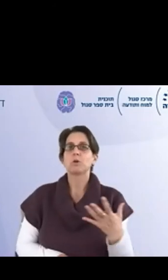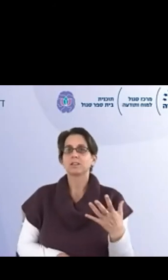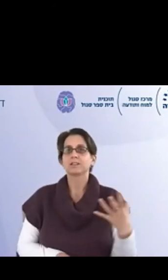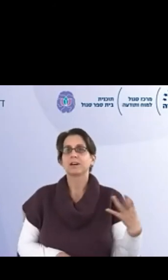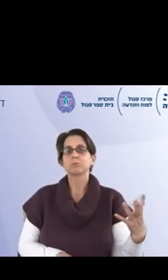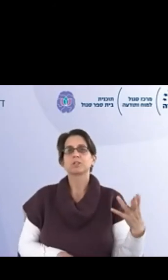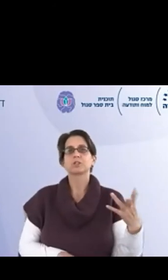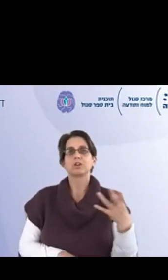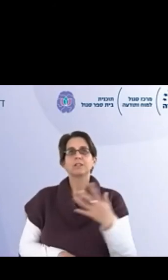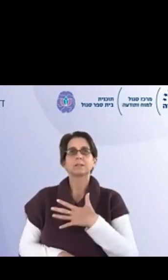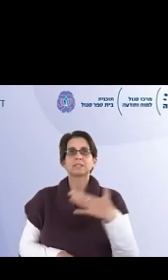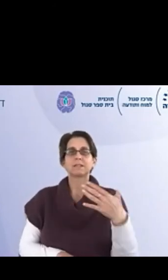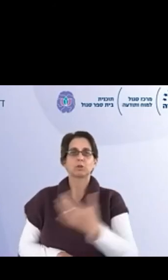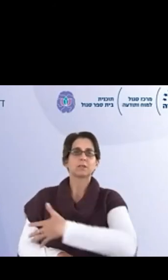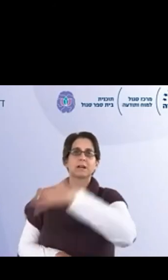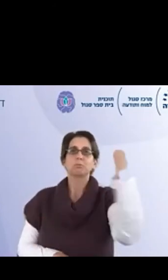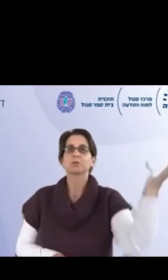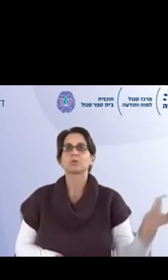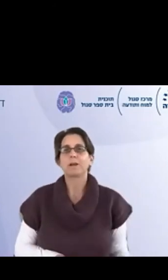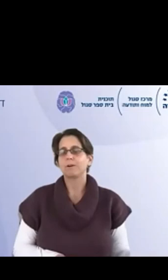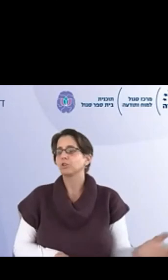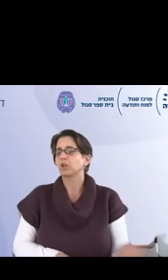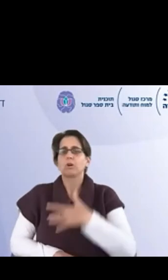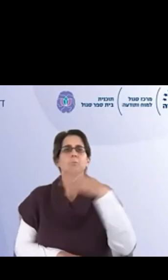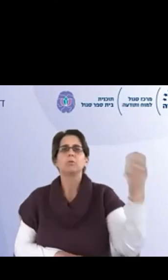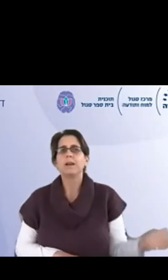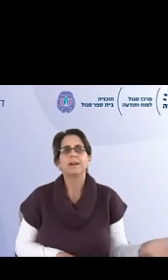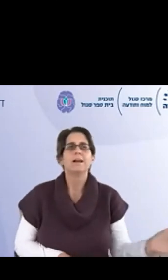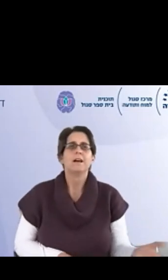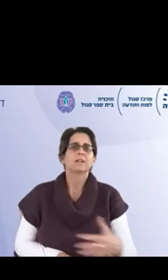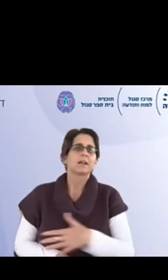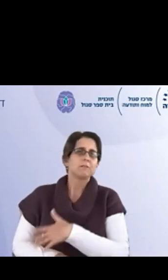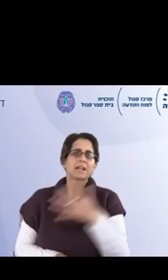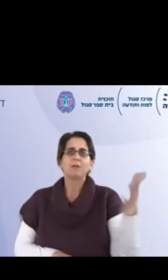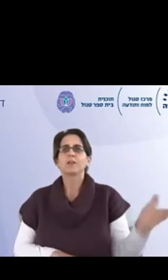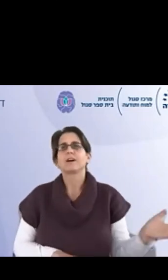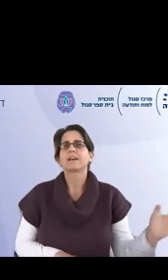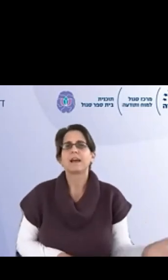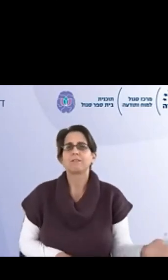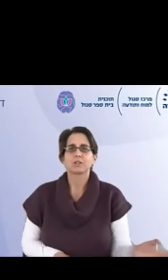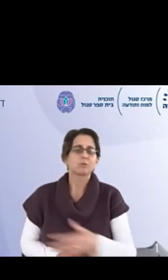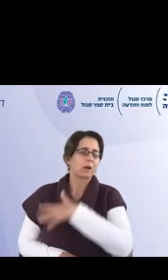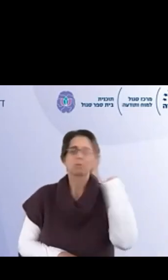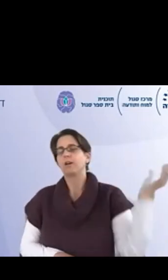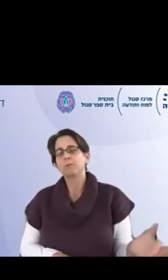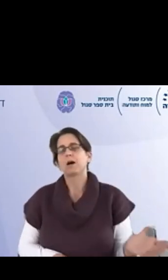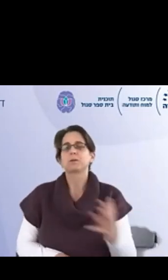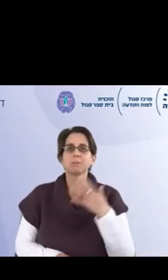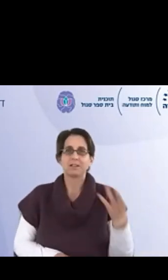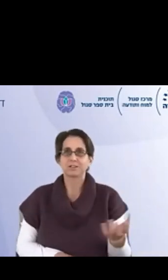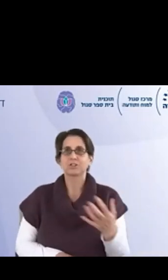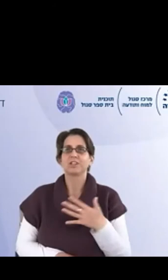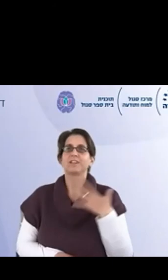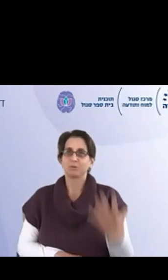נצמחים לשמוע על אתגרים, כדי שלא יהיה את המצב שאנחנו מתארים פה איזושהי עולם ברוד שהכל מעולה, וכן, והתחלנו לתרגל ועכשיו כולם כל היום